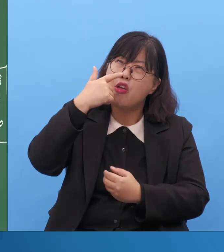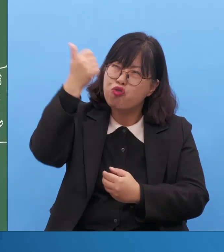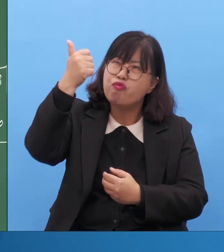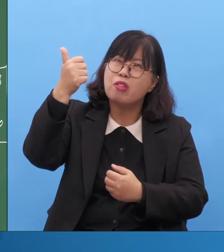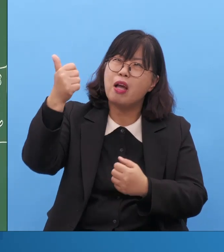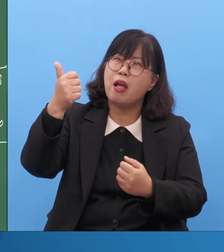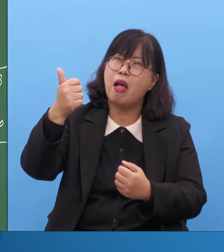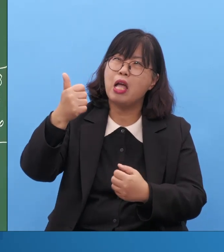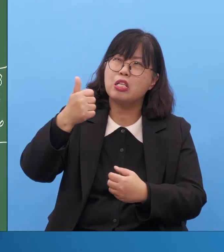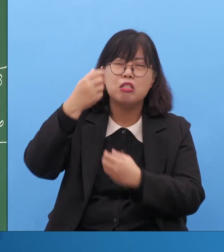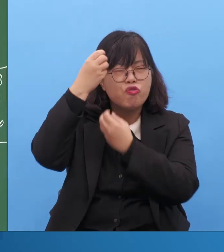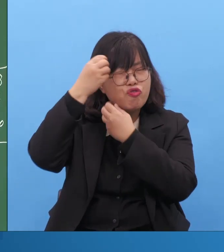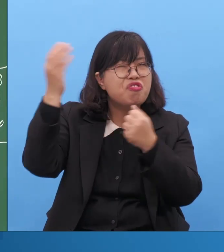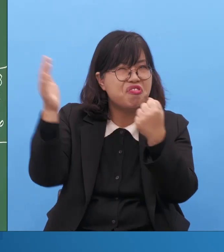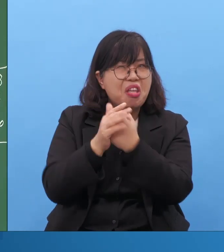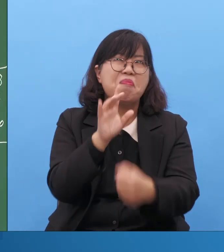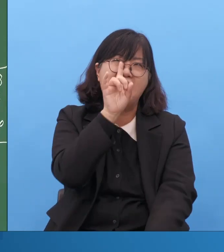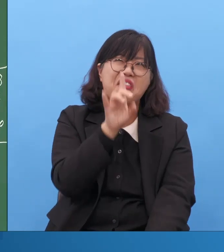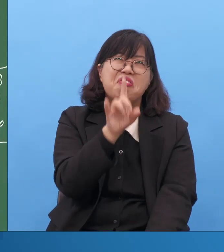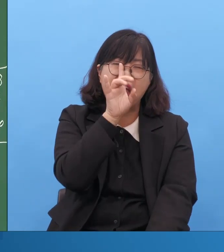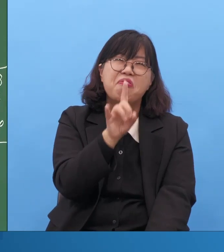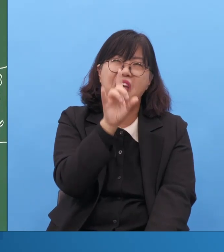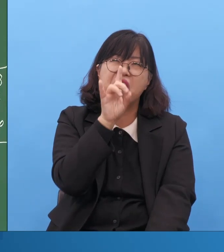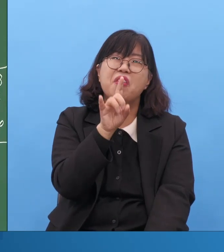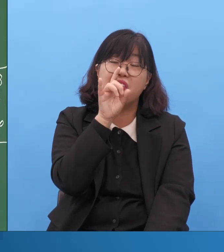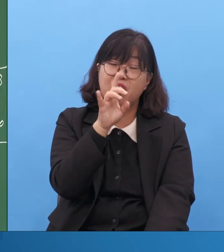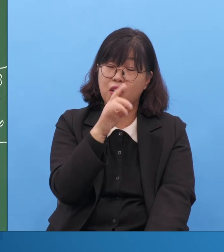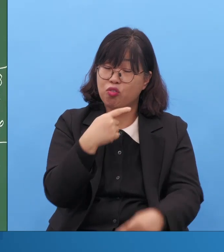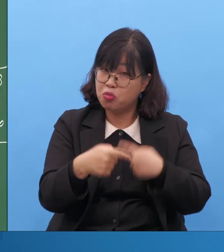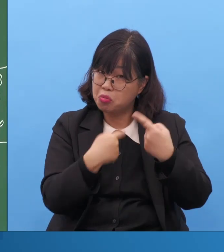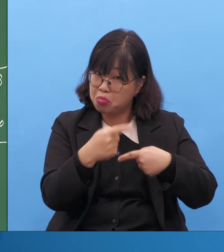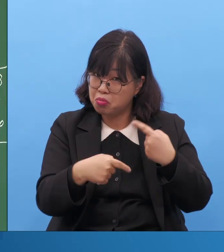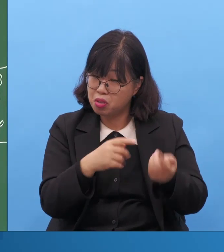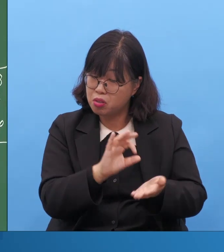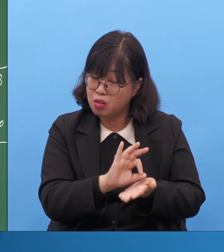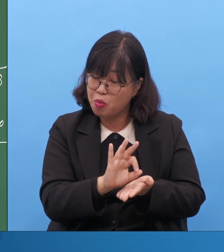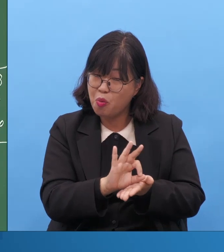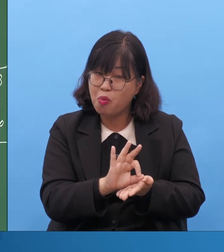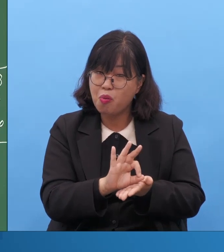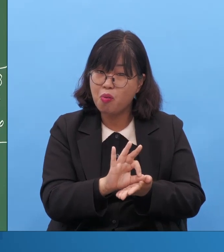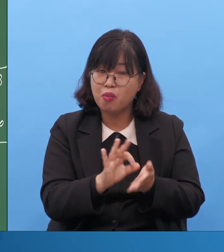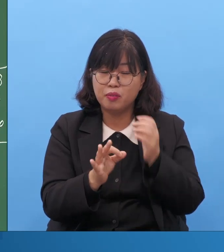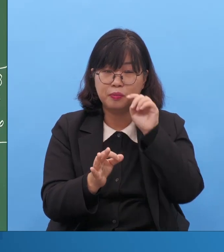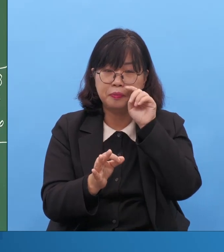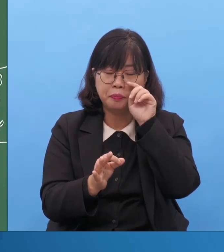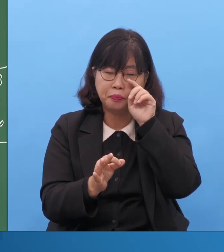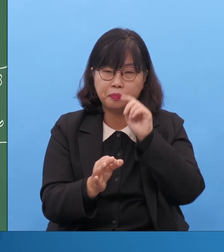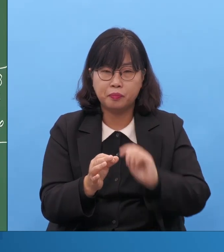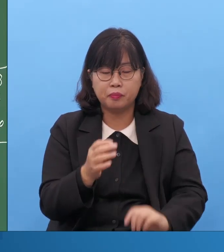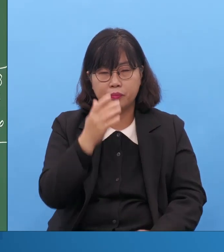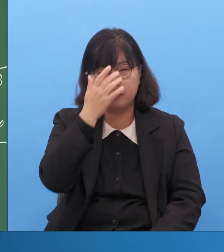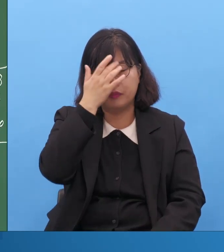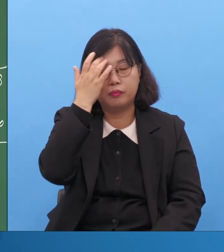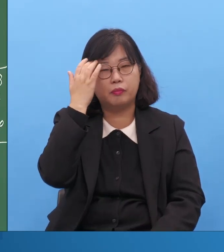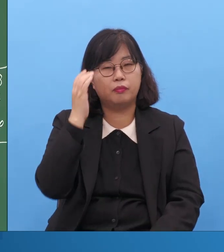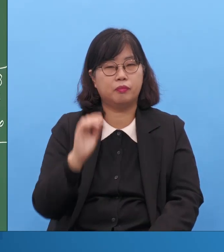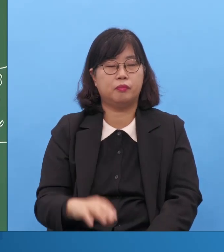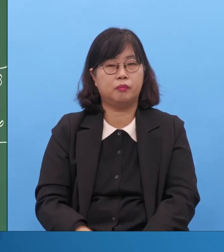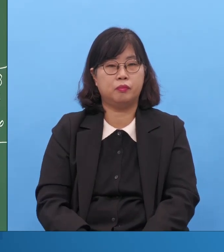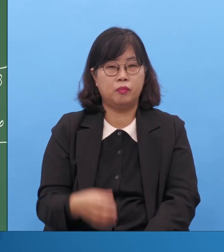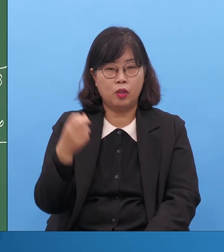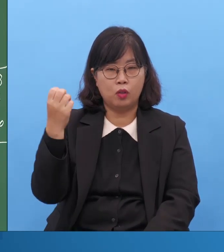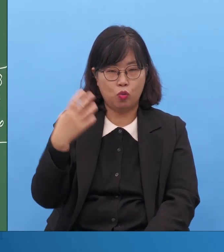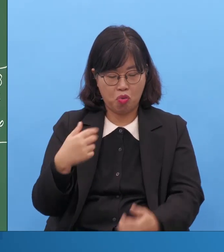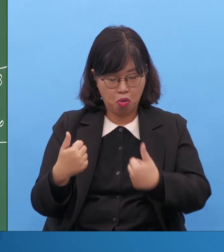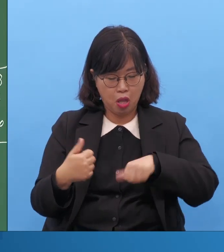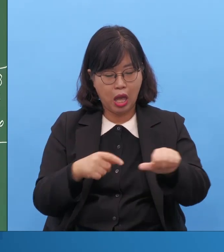더 힘든 사람은 자녀들보다 그 중간에서 고생하는 그 부인이 더